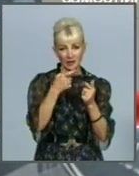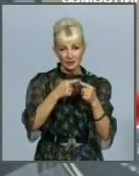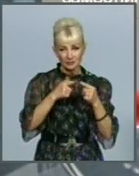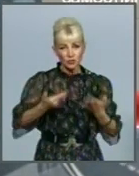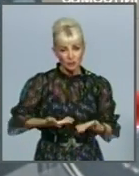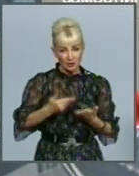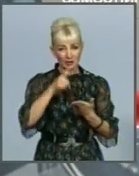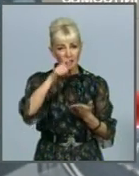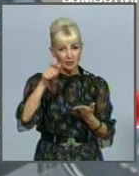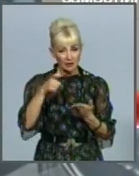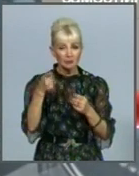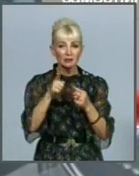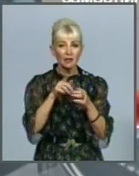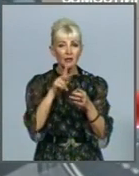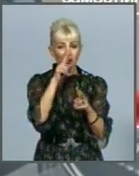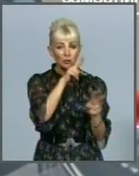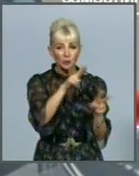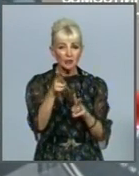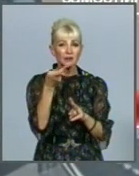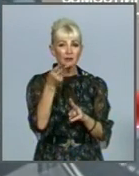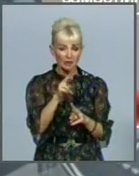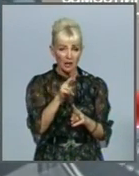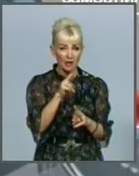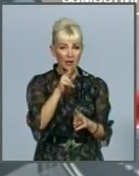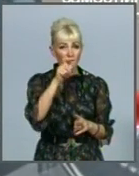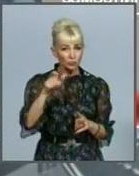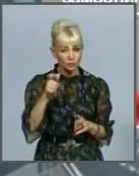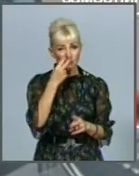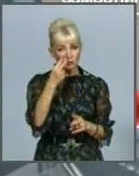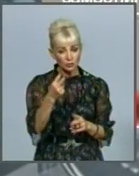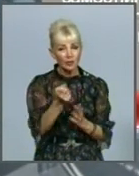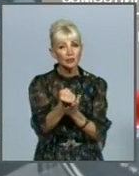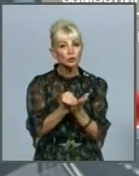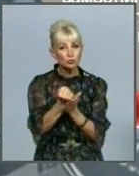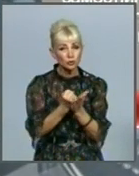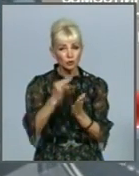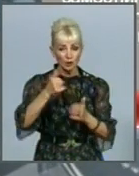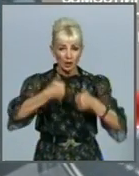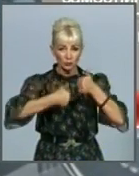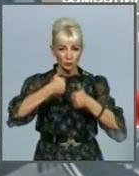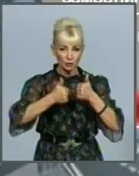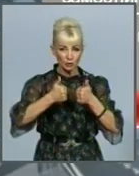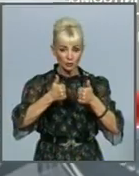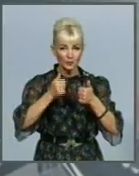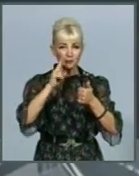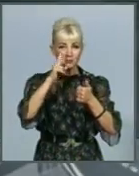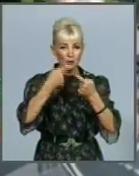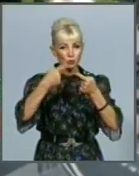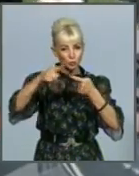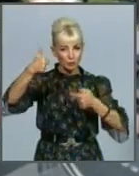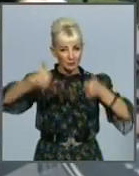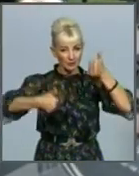самостійно регулює ціну на газ для клієнтів з огляду на вартість ресурсу та конкуренцію з іншими постачальниками.